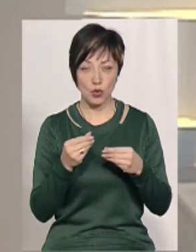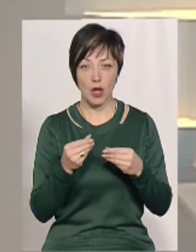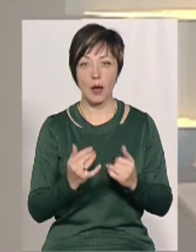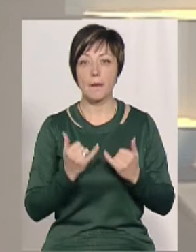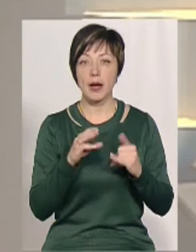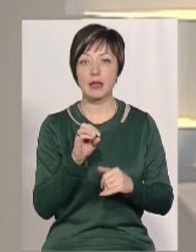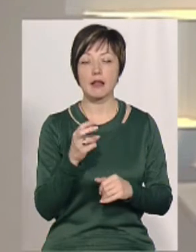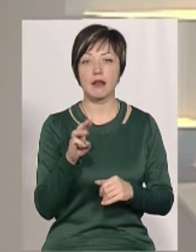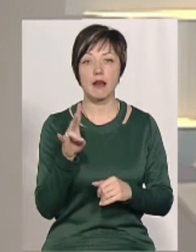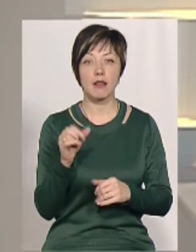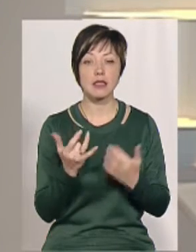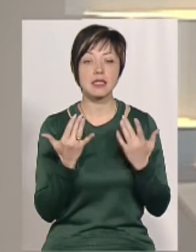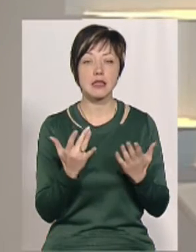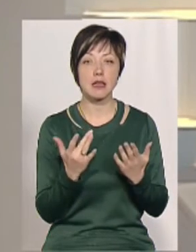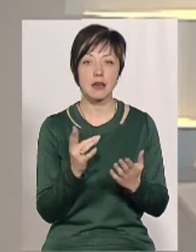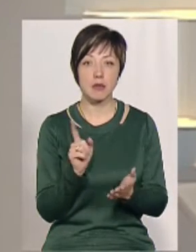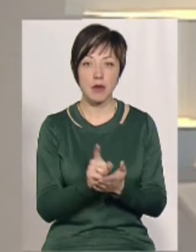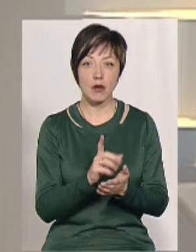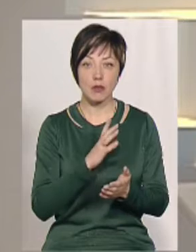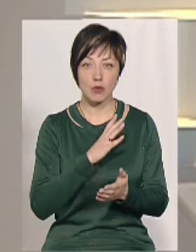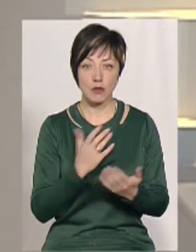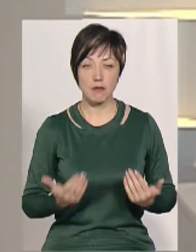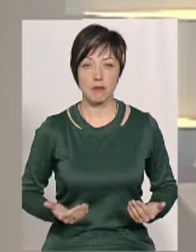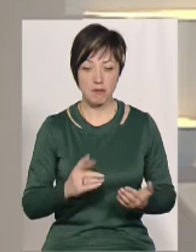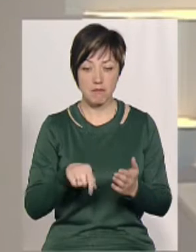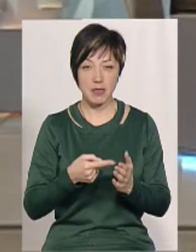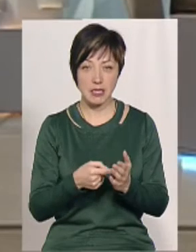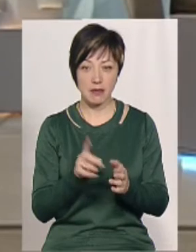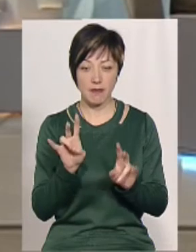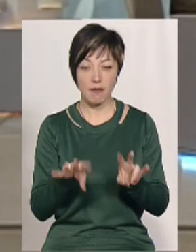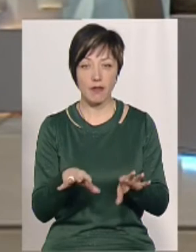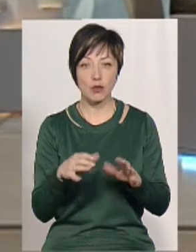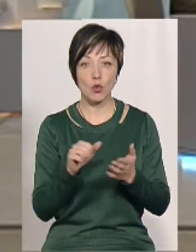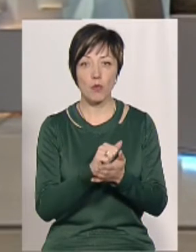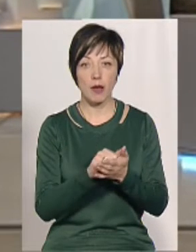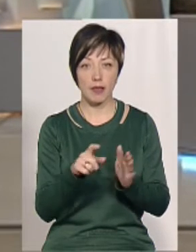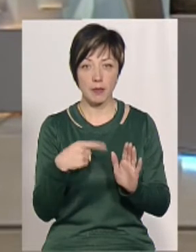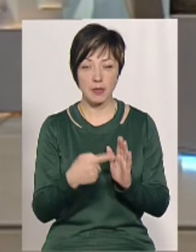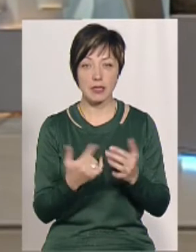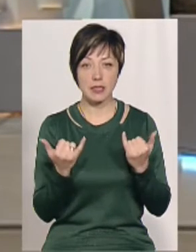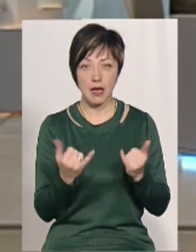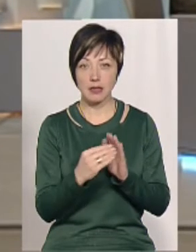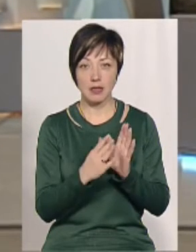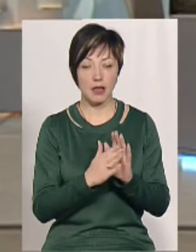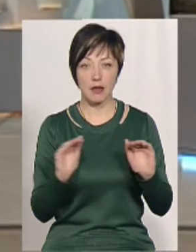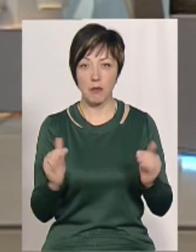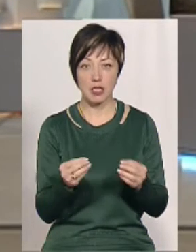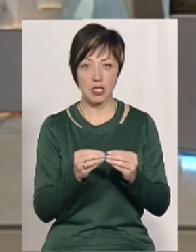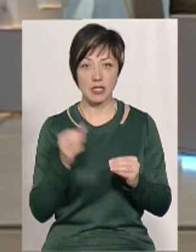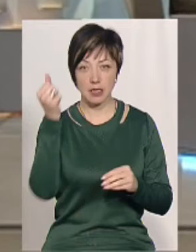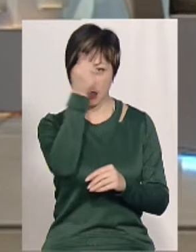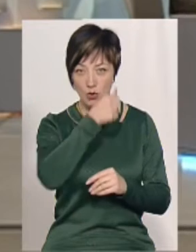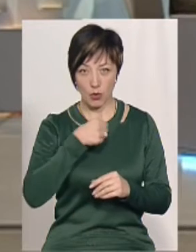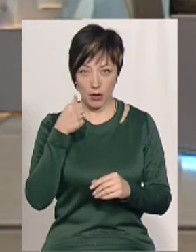Пані Тетяно, скільки вона має прослужити от місто за документами? Ну, наразі зазначено, що не менше 10